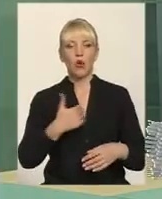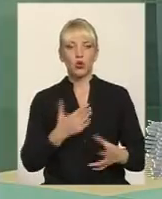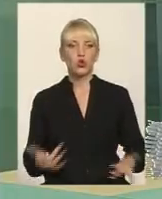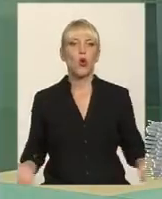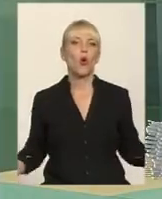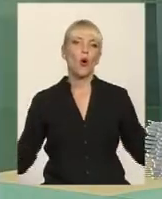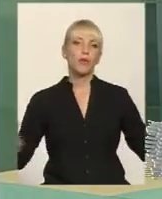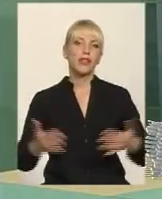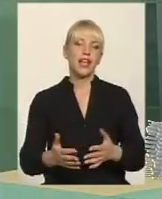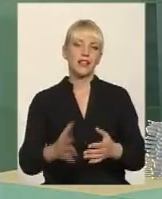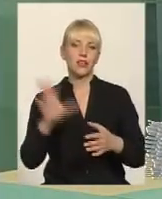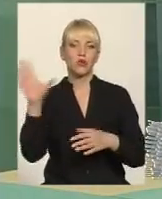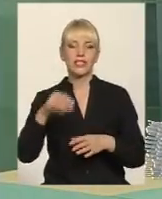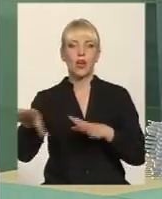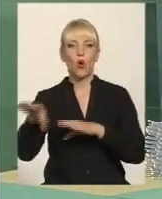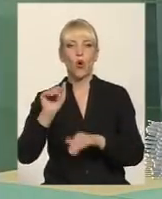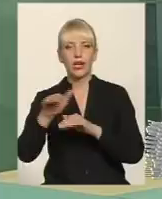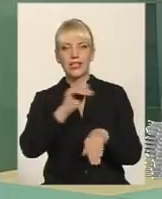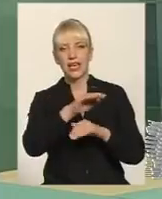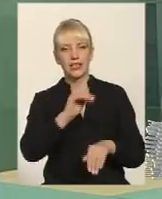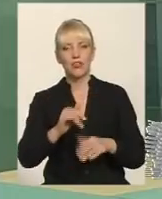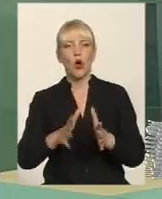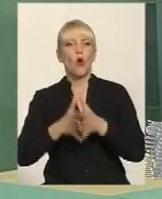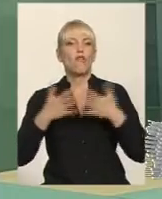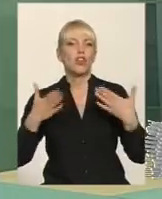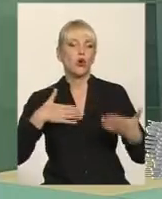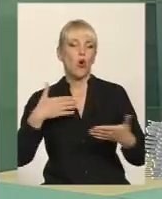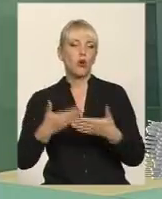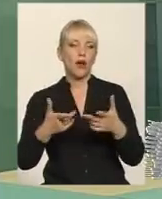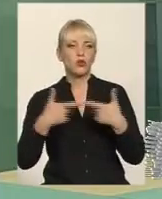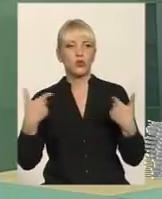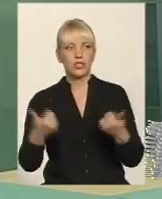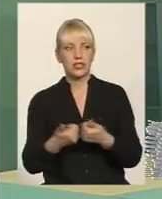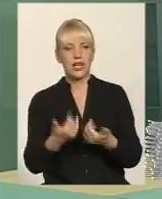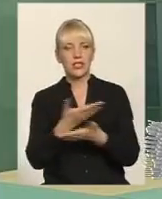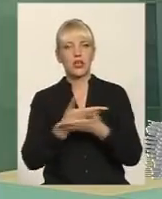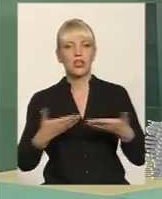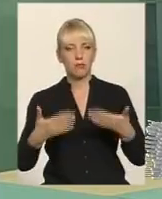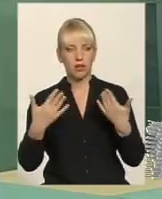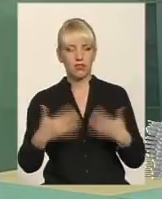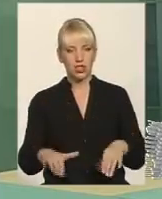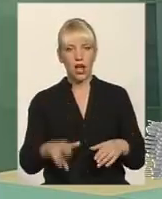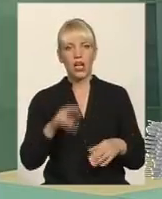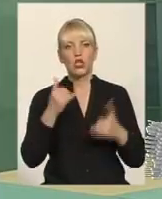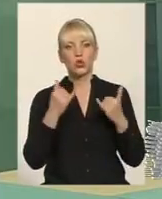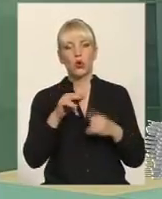велику громадську організацію, чи в великий фонд, щоб ми разом. Ми, до речі, вже сьогодні по селу